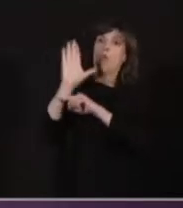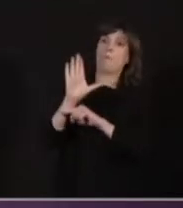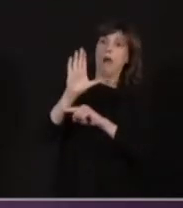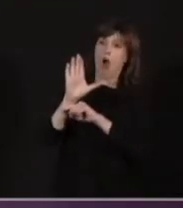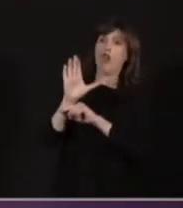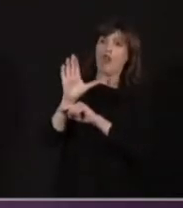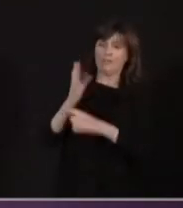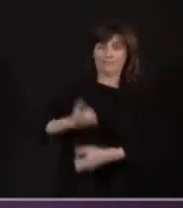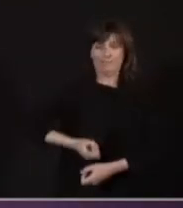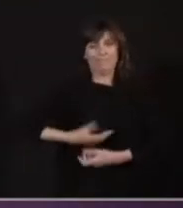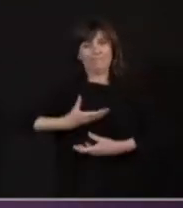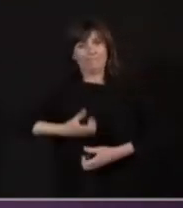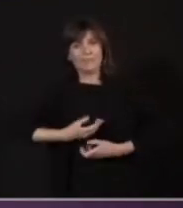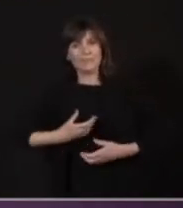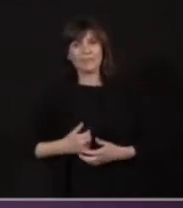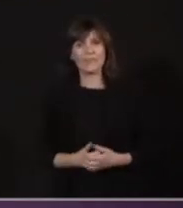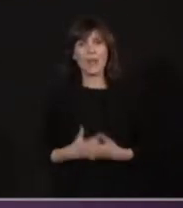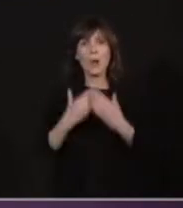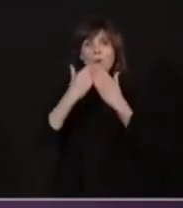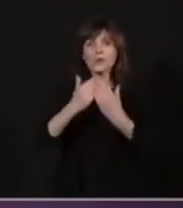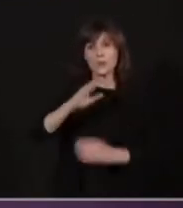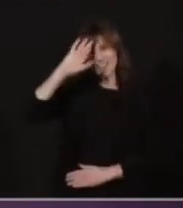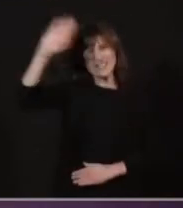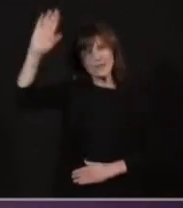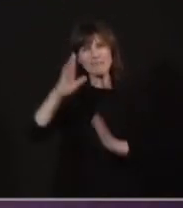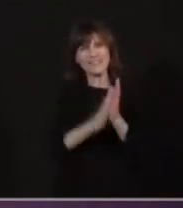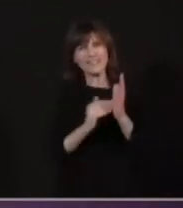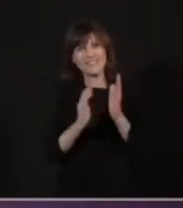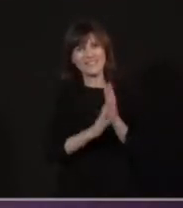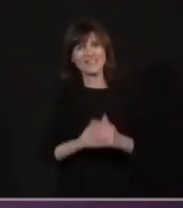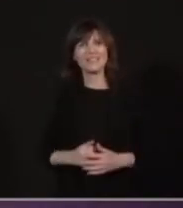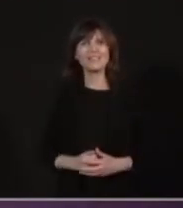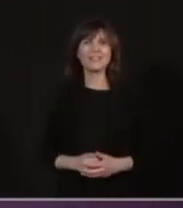Bonjour, salut Marseille !